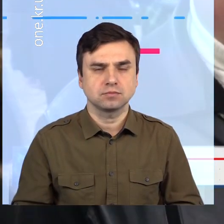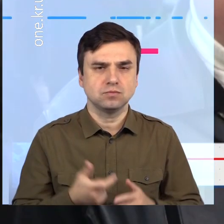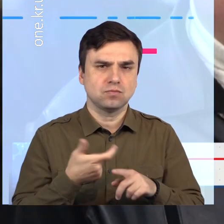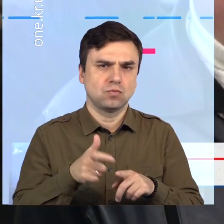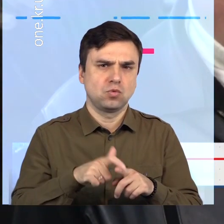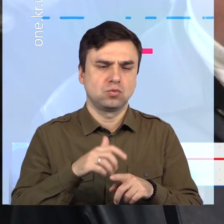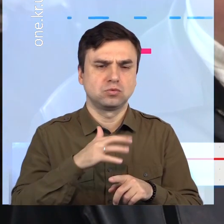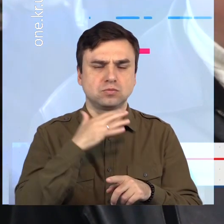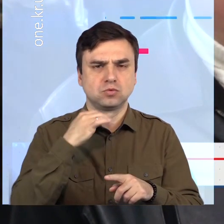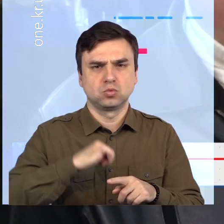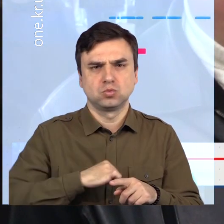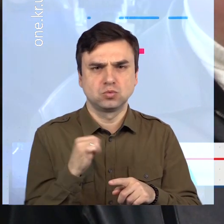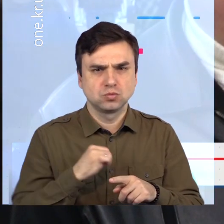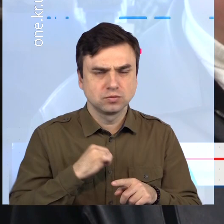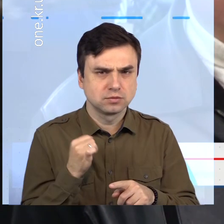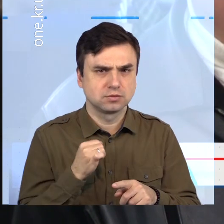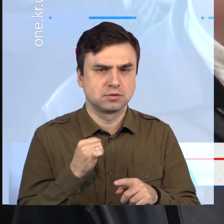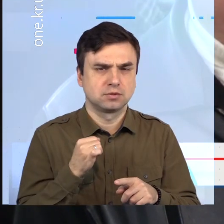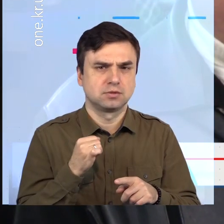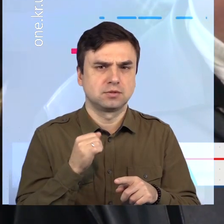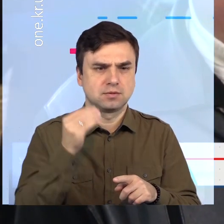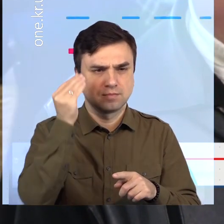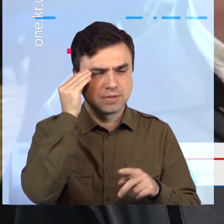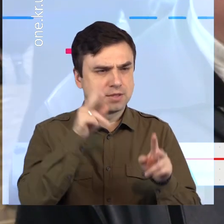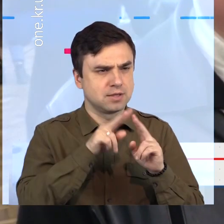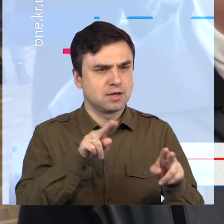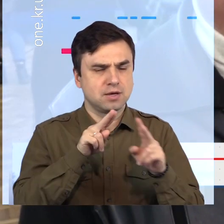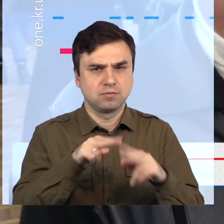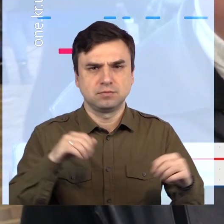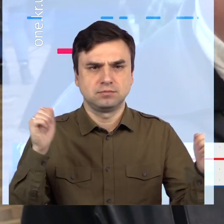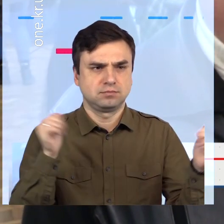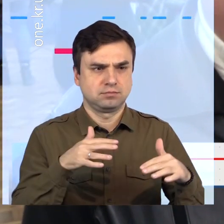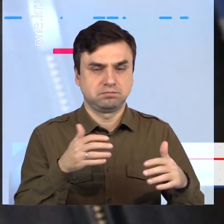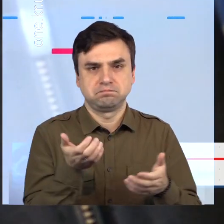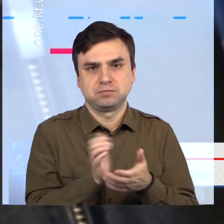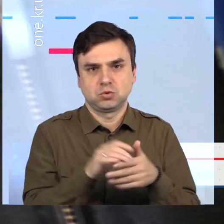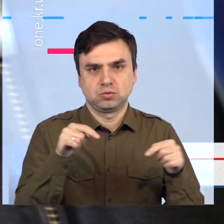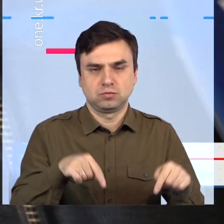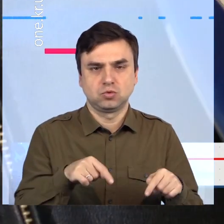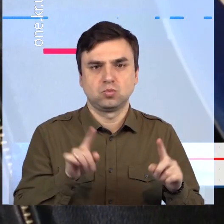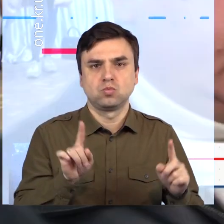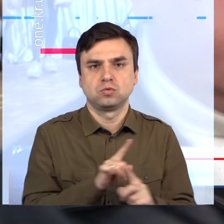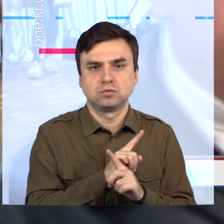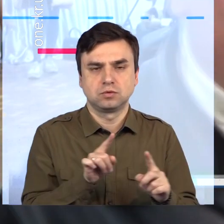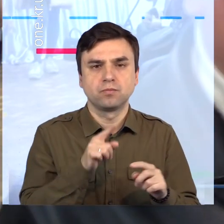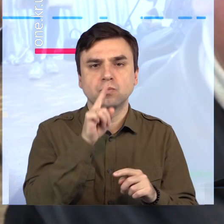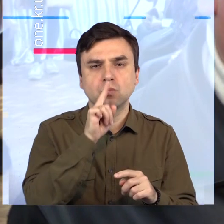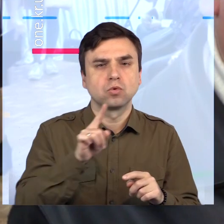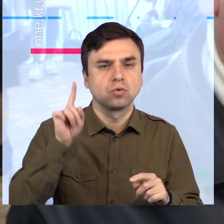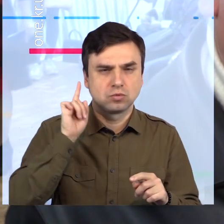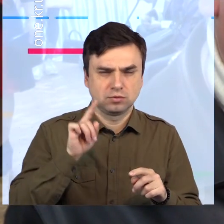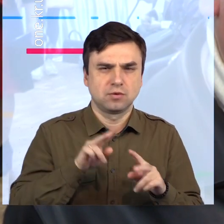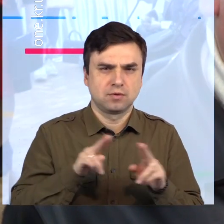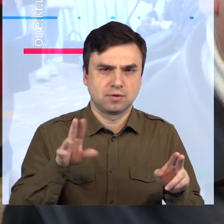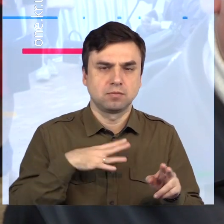Тут багато друзів, приятелів, однодумців, якими я познайомився саме у музеї. У минулому році теж виставлялись